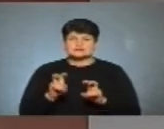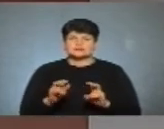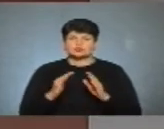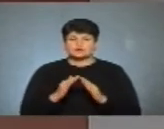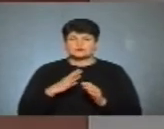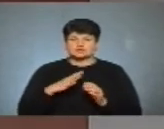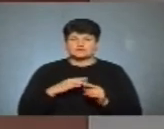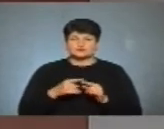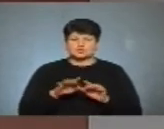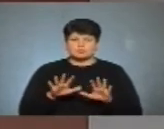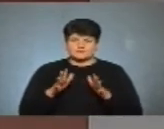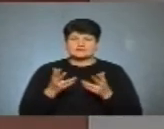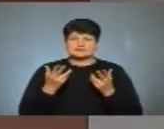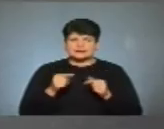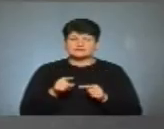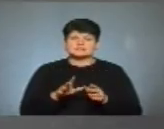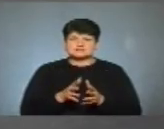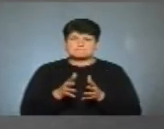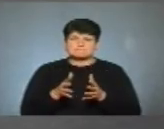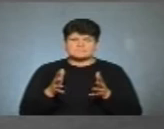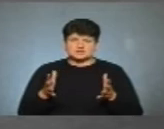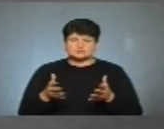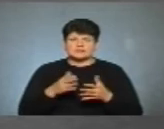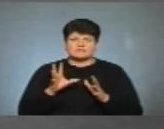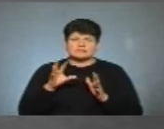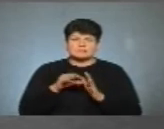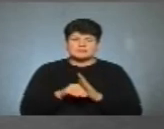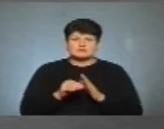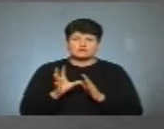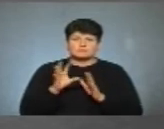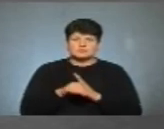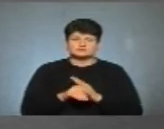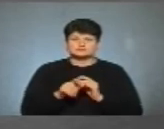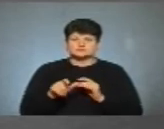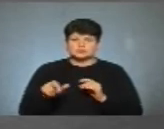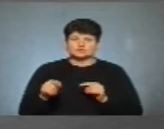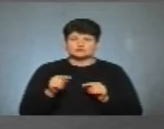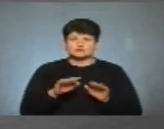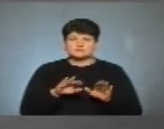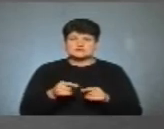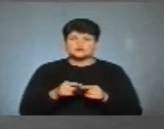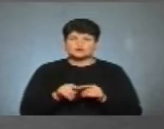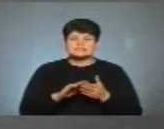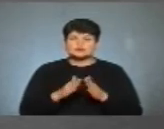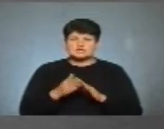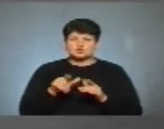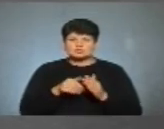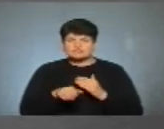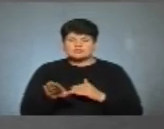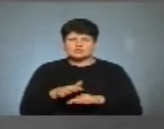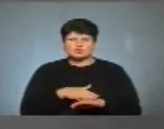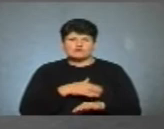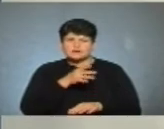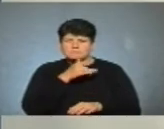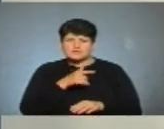чекали цього моменту? Так, звичайно, він був збільшився, наплив читачів, тому що після тої ситуації люди вийшли, які довгий